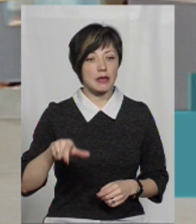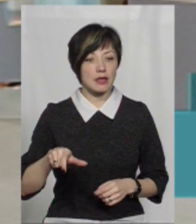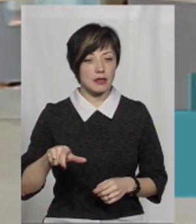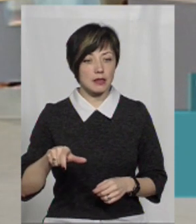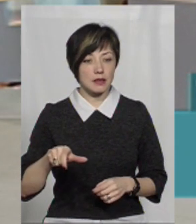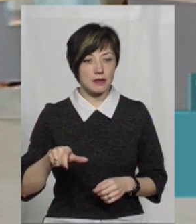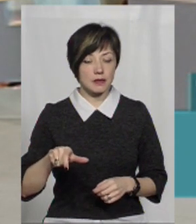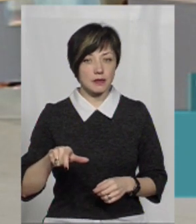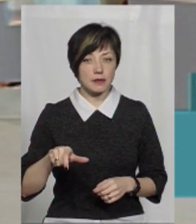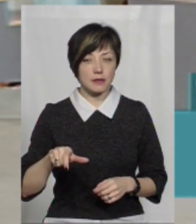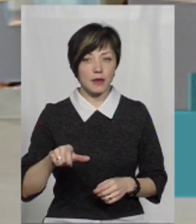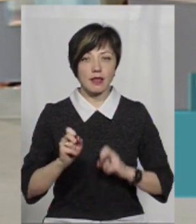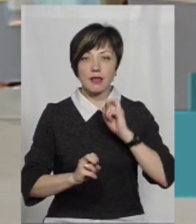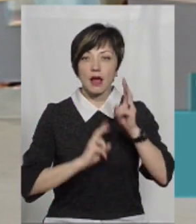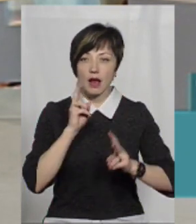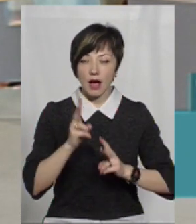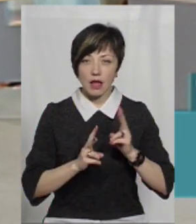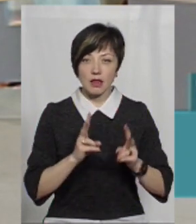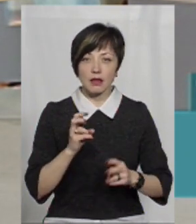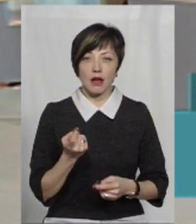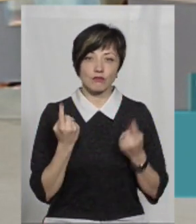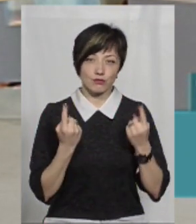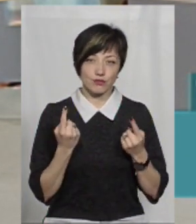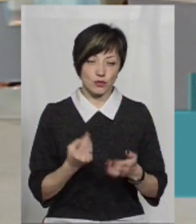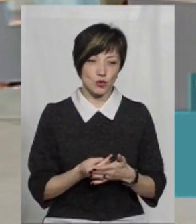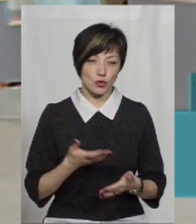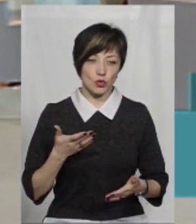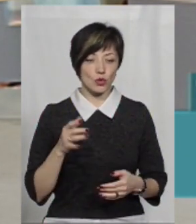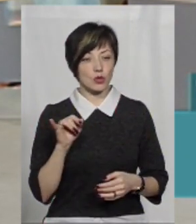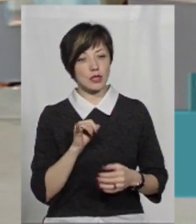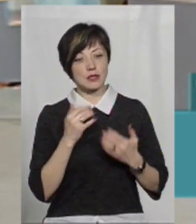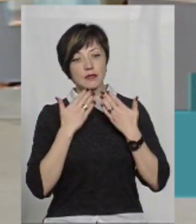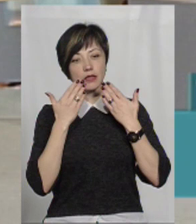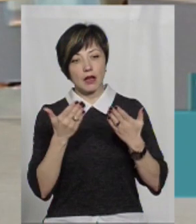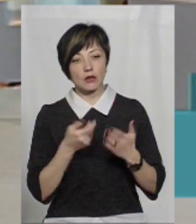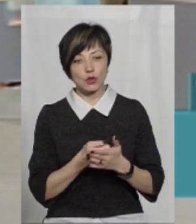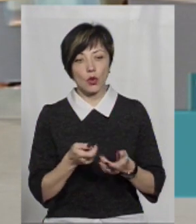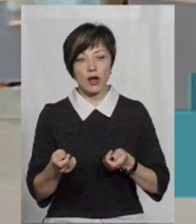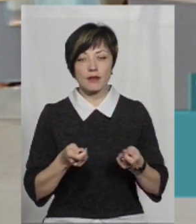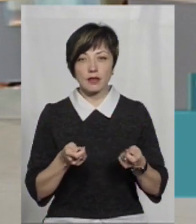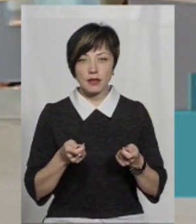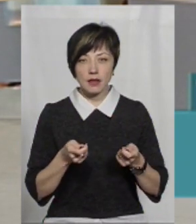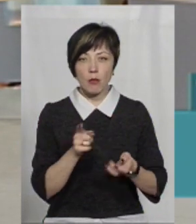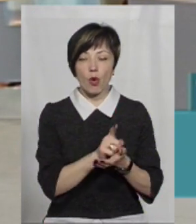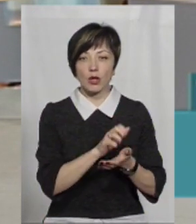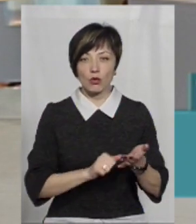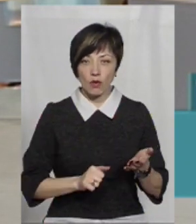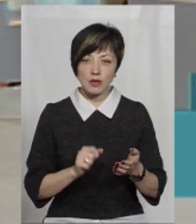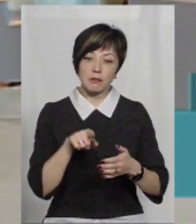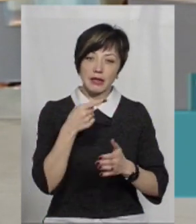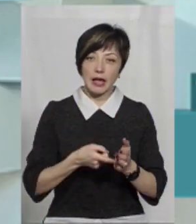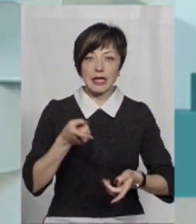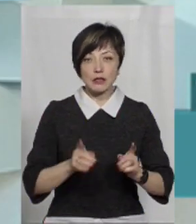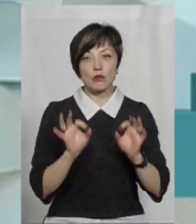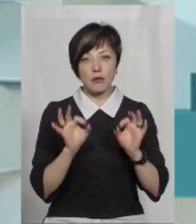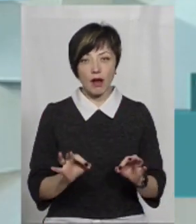нарікали на значну суму і зверталися до керівництва ДФС. Питання того, чи